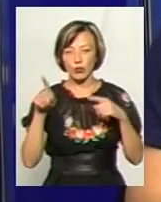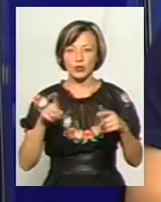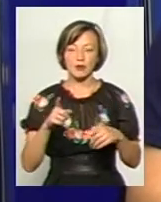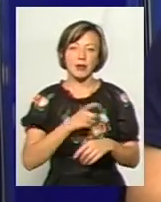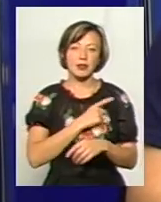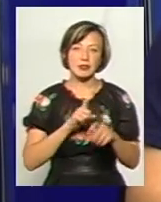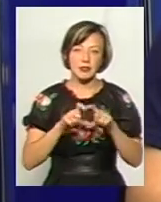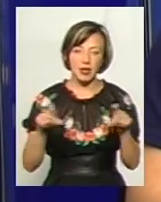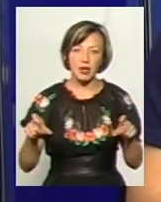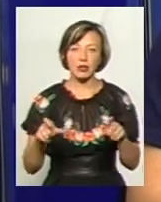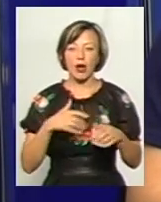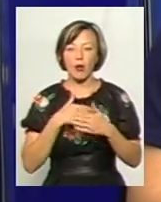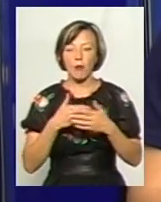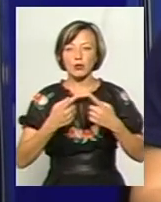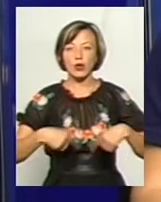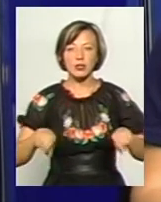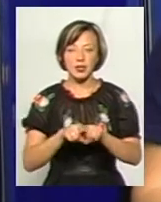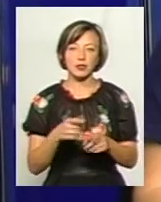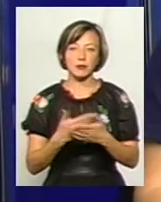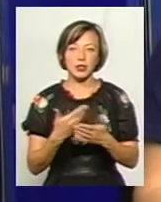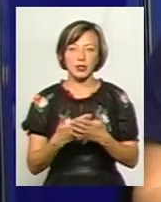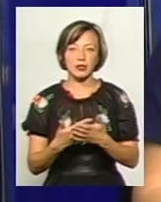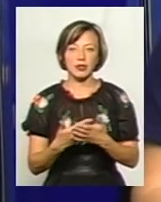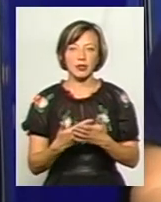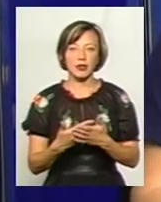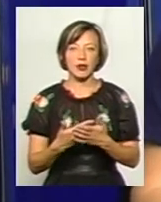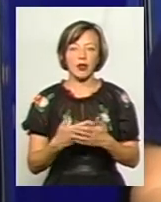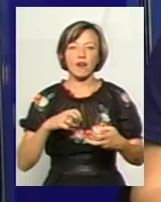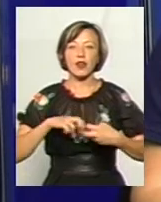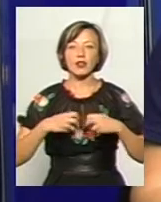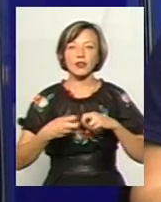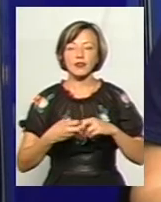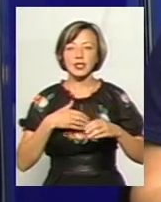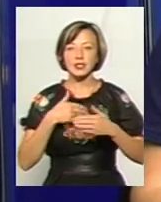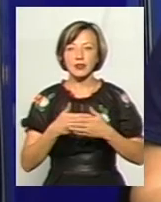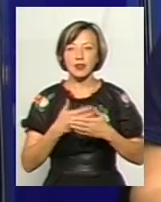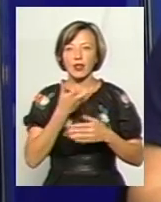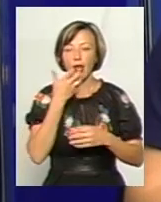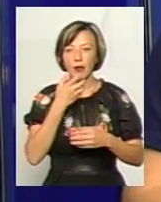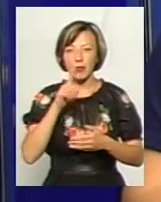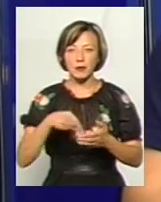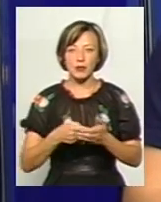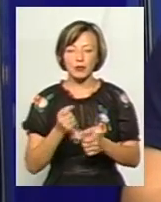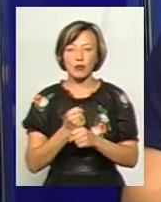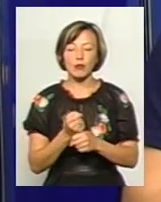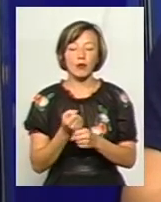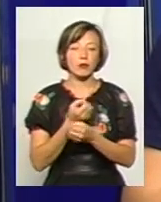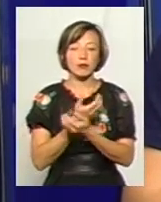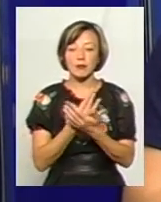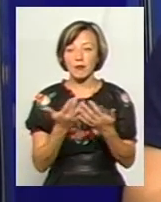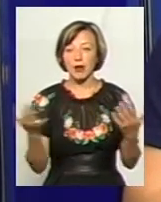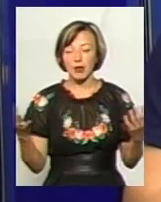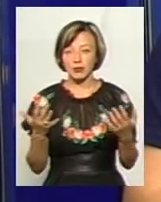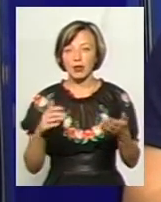майстерень, це стосується громадських організацій, візьміть, наприклад, той самий франківській ініціативи «Тепле місто», де вони роблять масу класних,